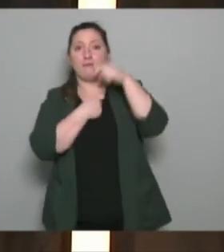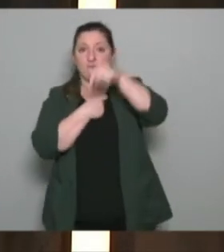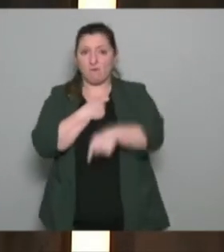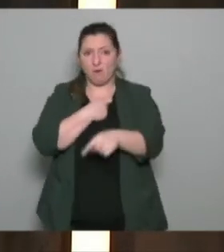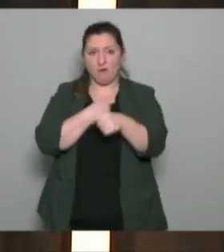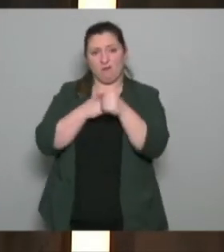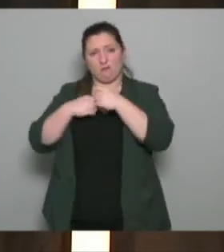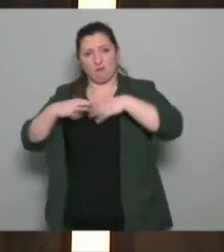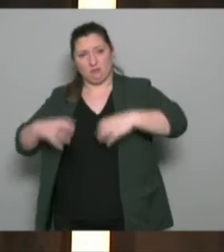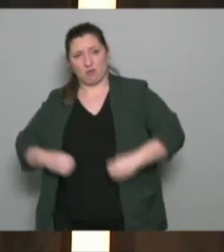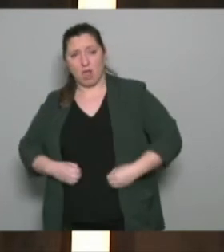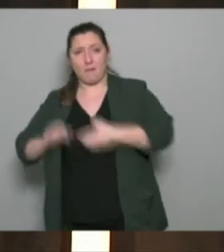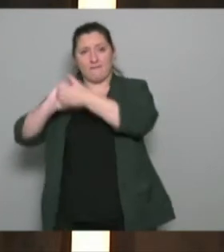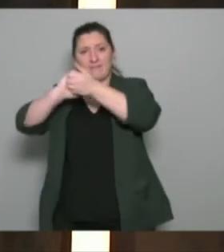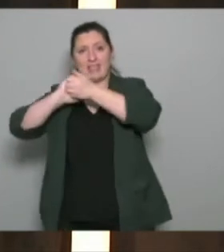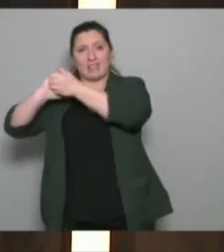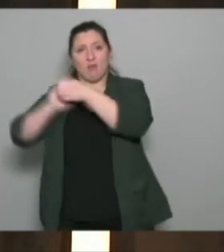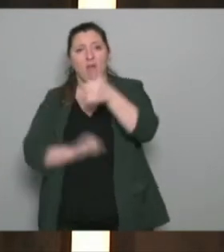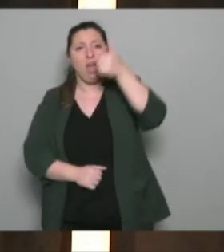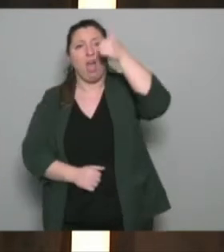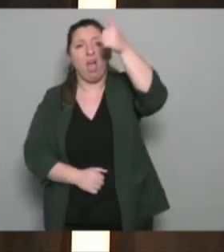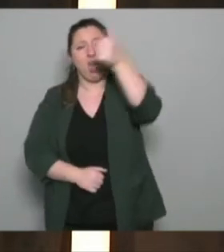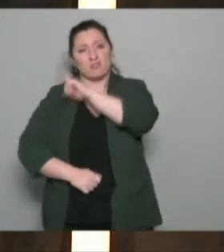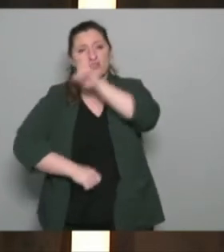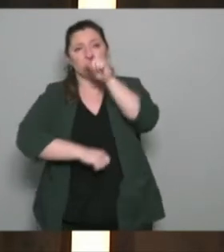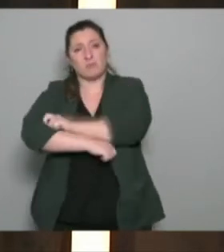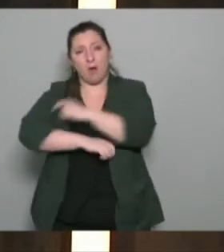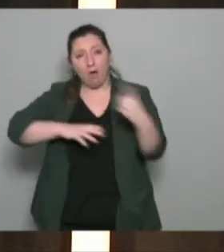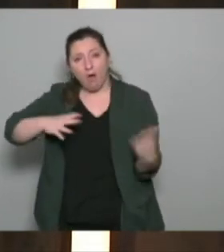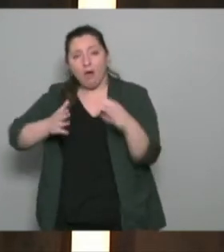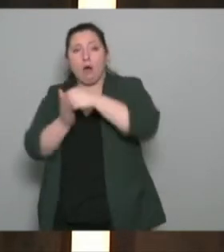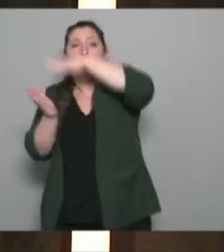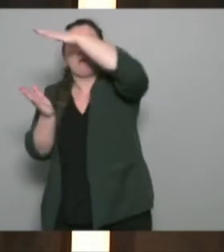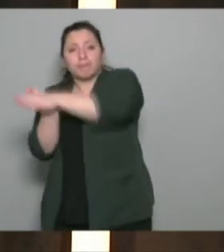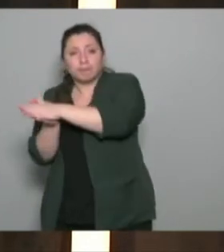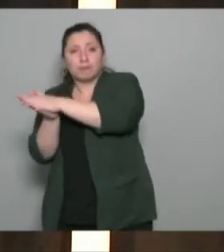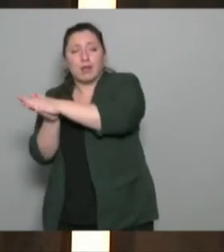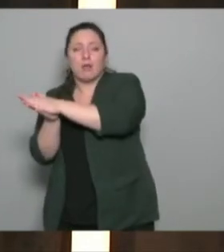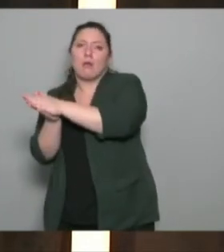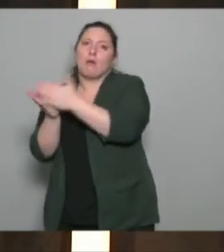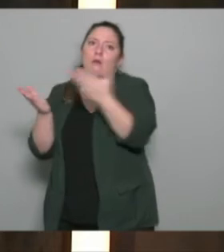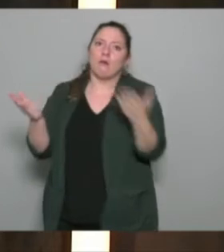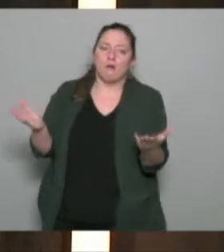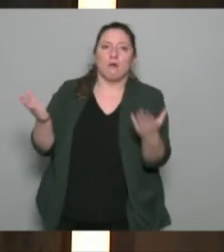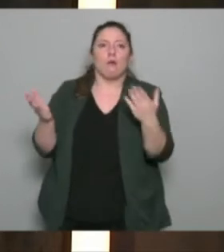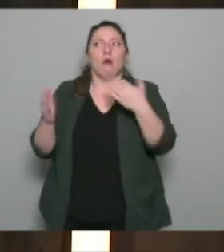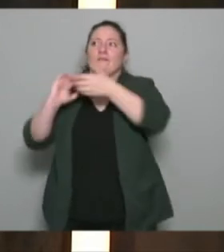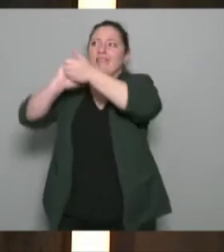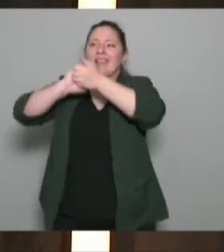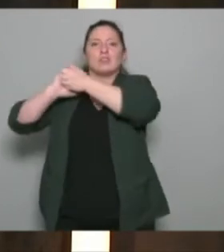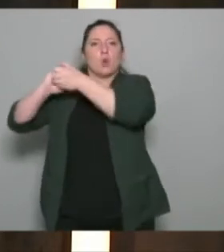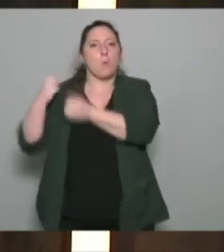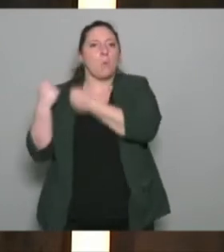fédération unidisciplinaire et se licencier quand les fédérations s'engagent dans le développement d'activités fit